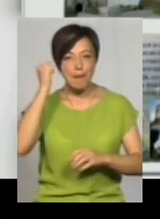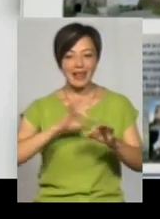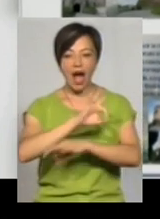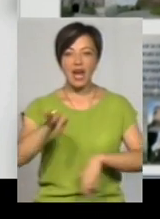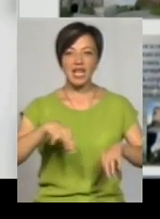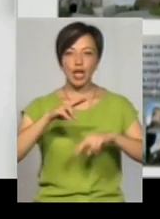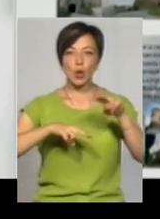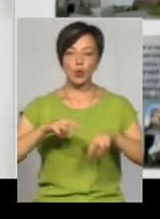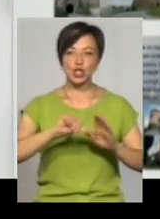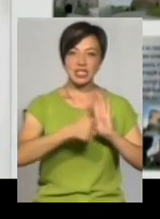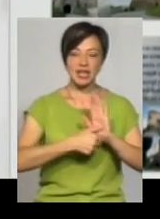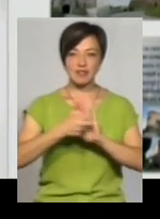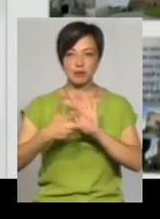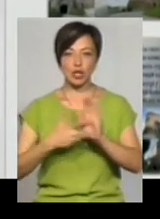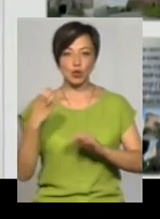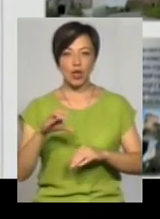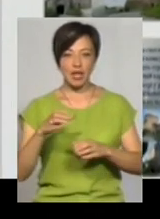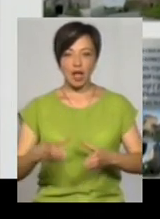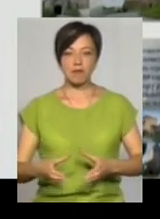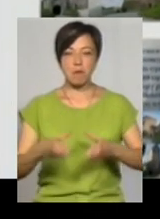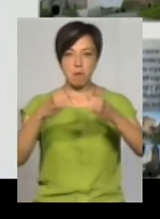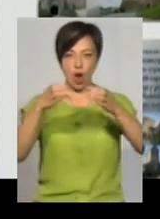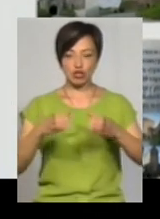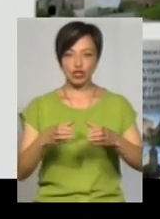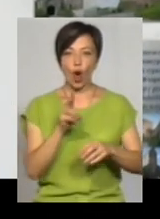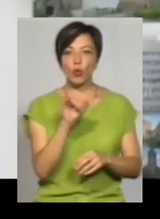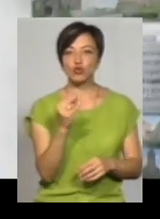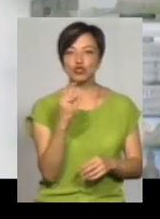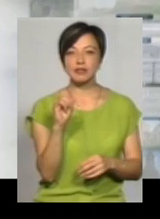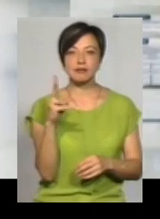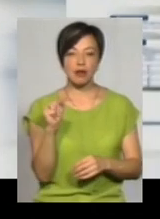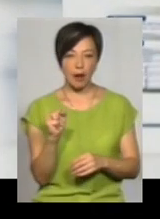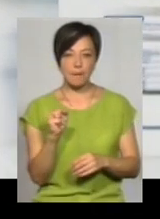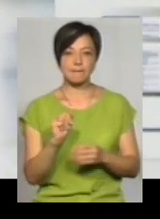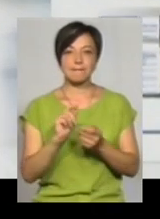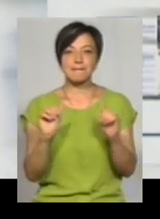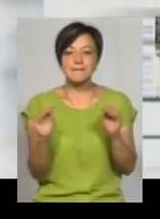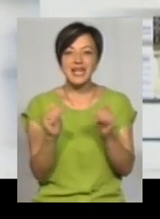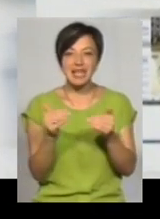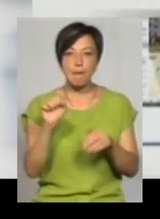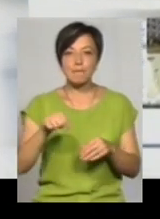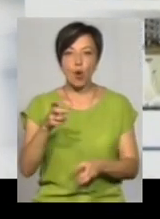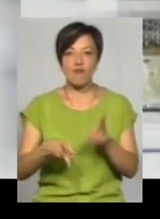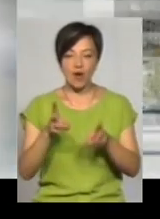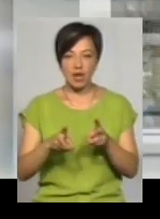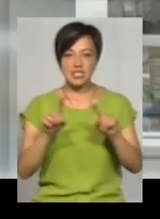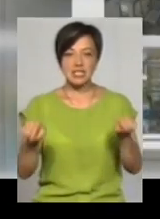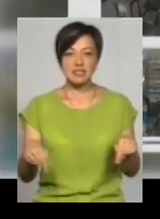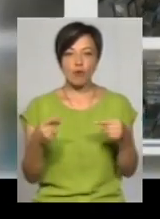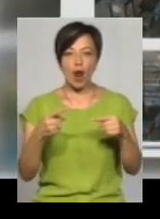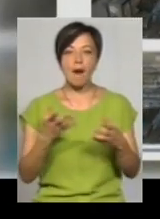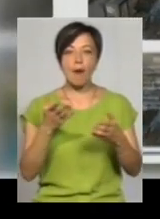Кушнірська башта під тематичну ресторацію зміні броварною, створення бальнеологічного